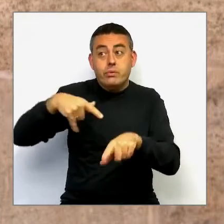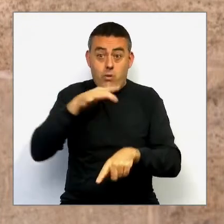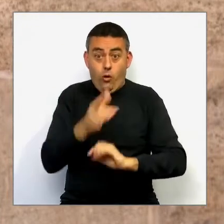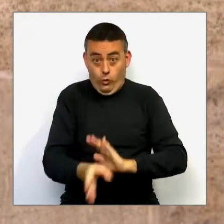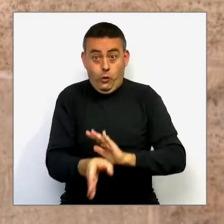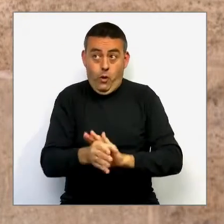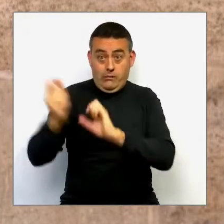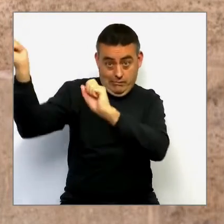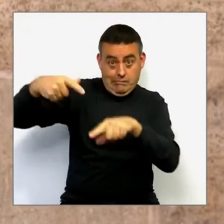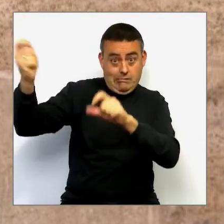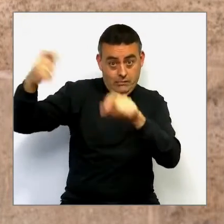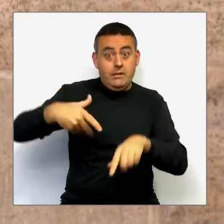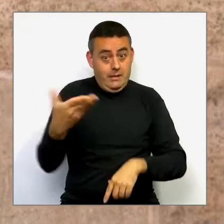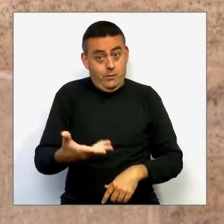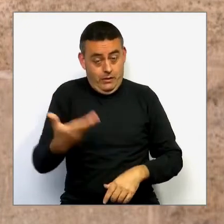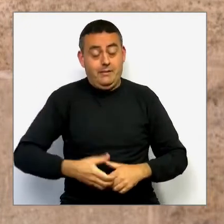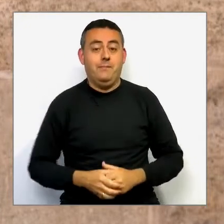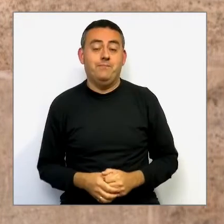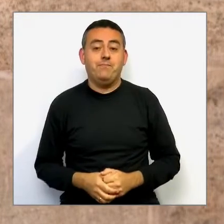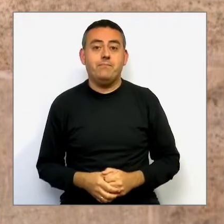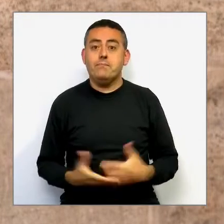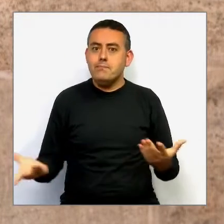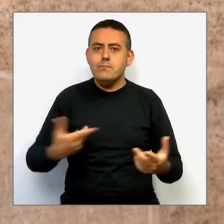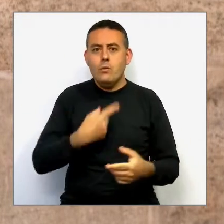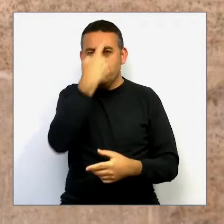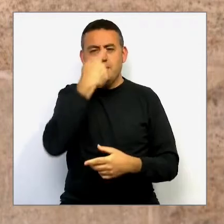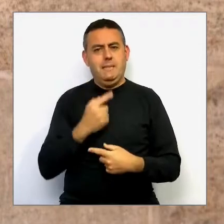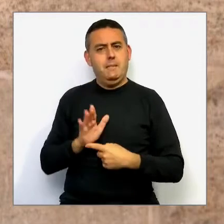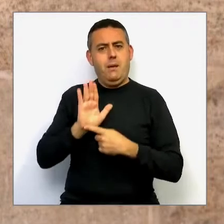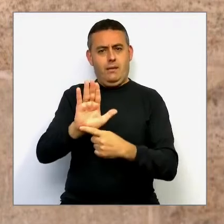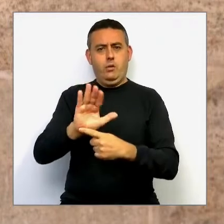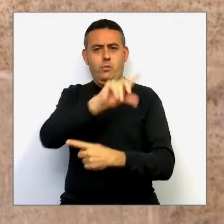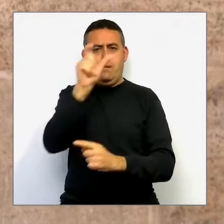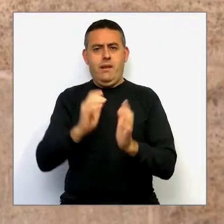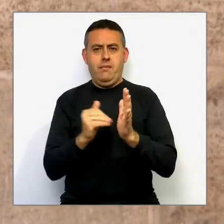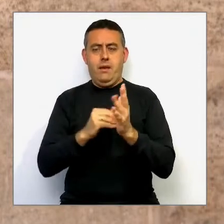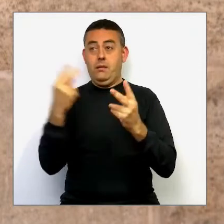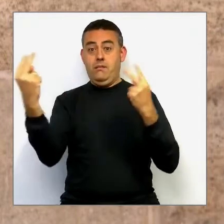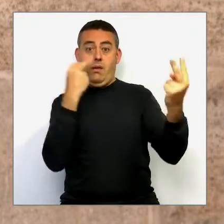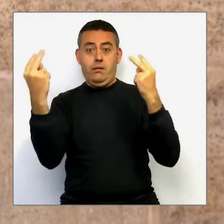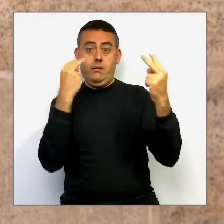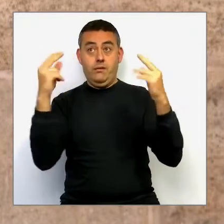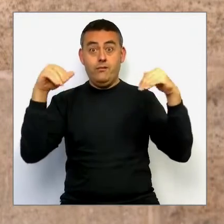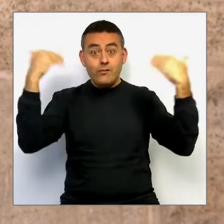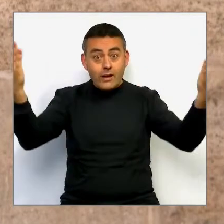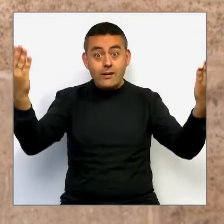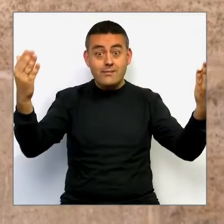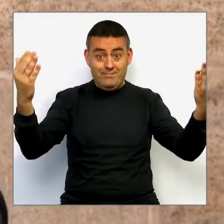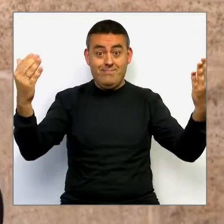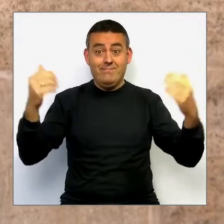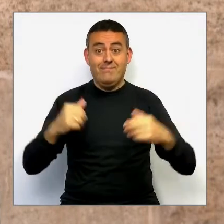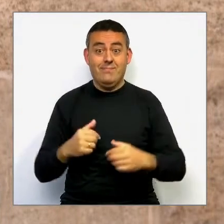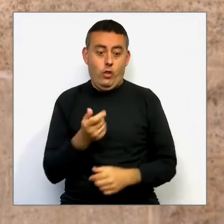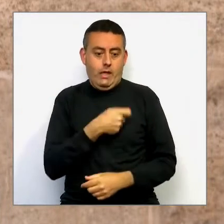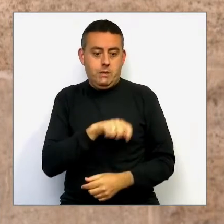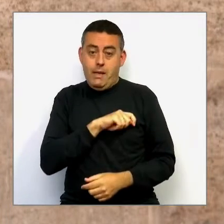el que s'està fent ara. Quan la imatge de la comunitat valenciana està aixin fora de les nostres fronteres, que està aixin no només en